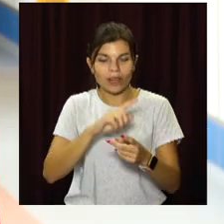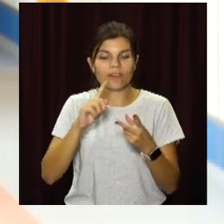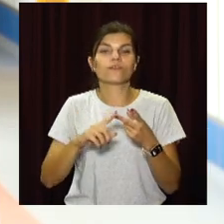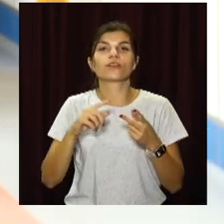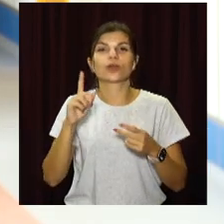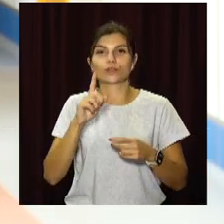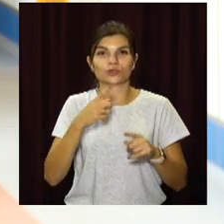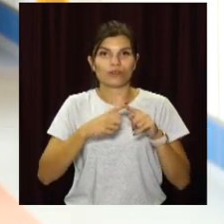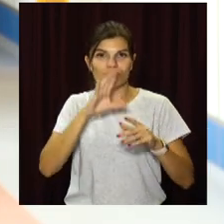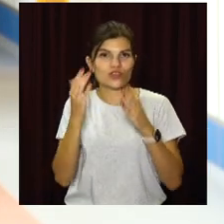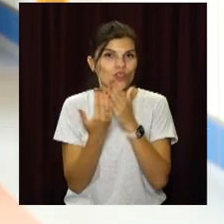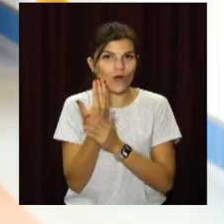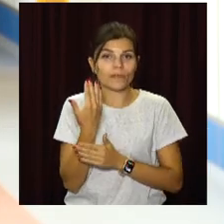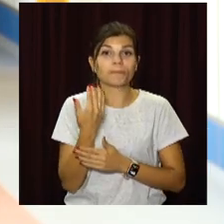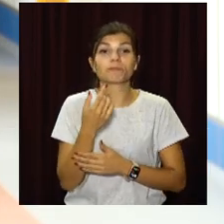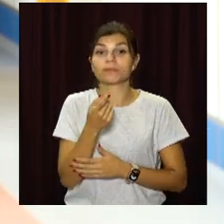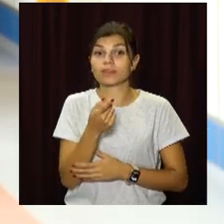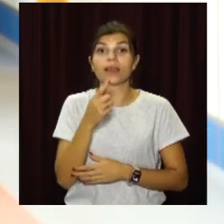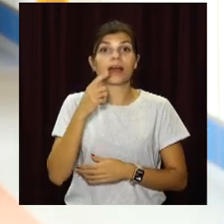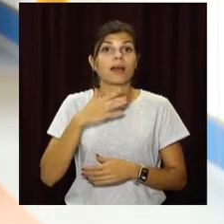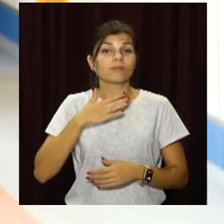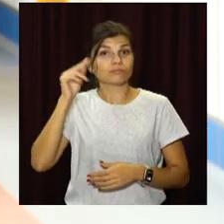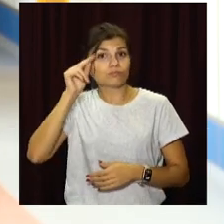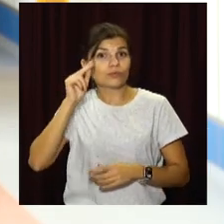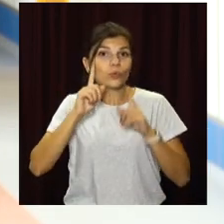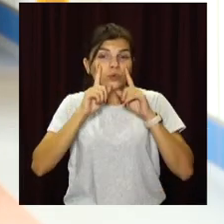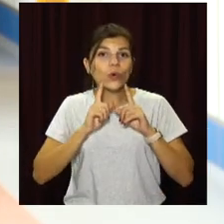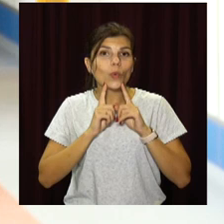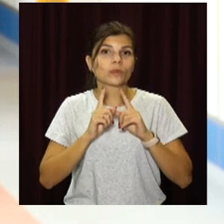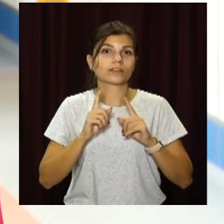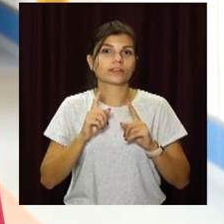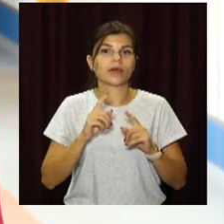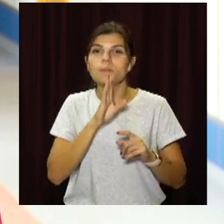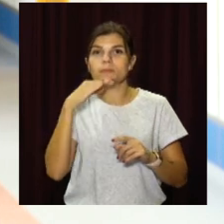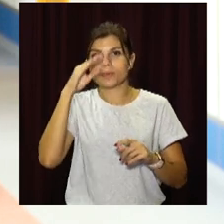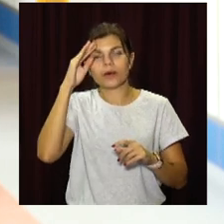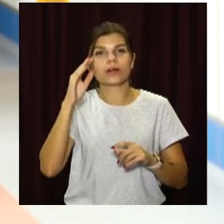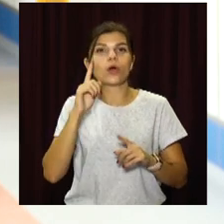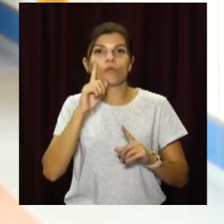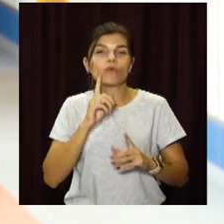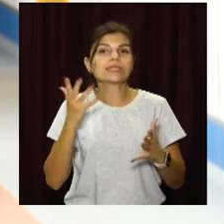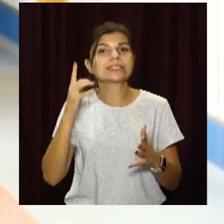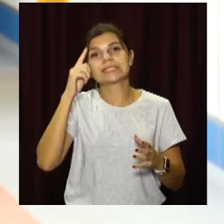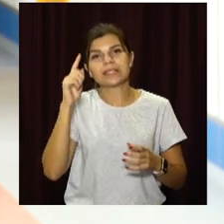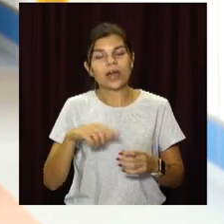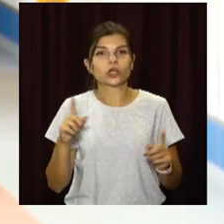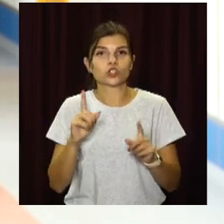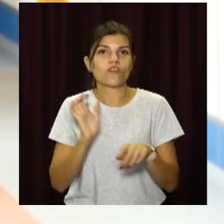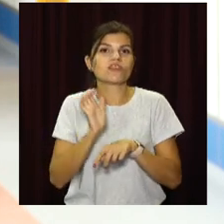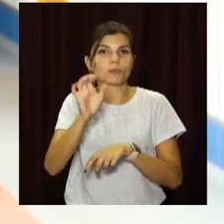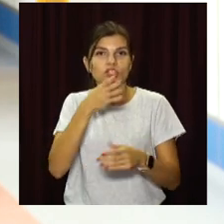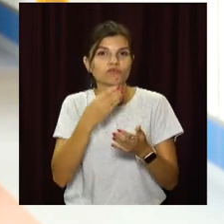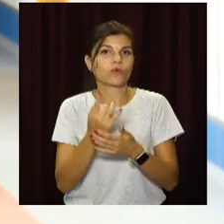дітям навчатися, комфортніше батькам, які знають, що відправили свою